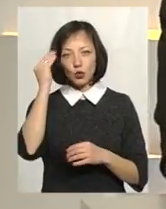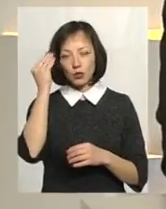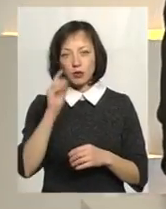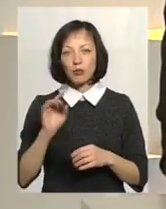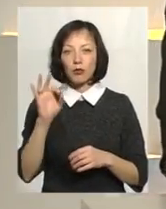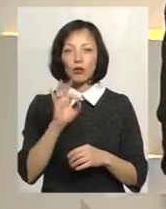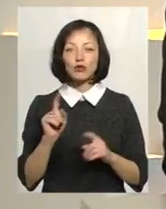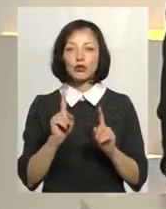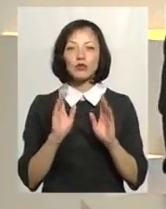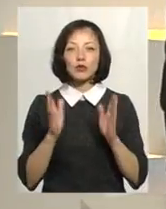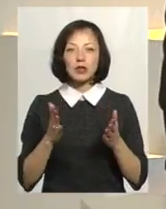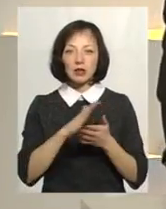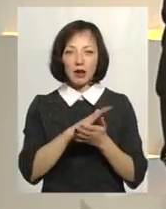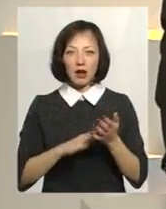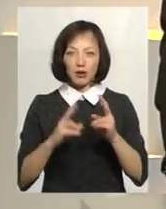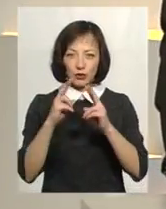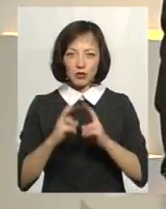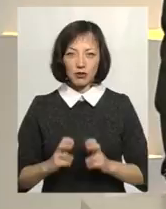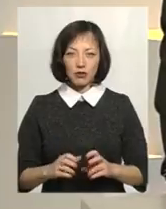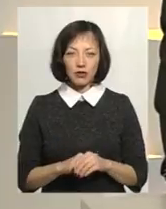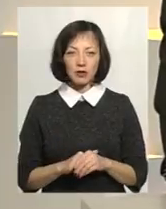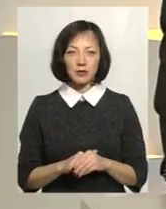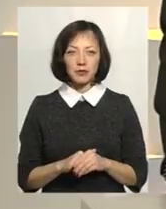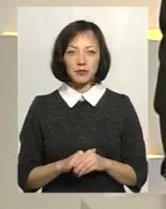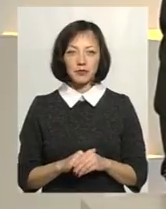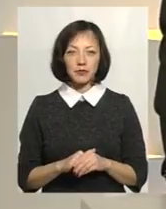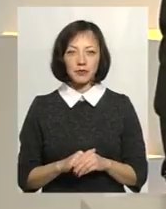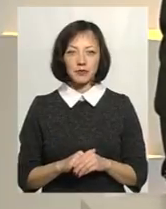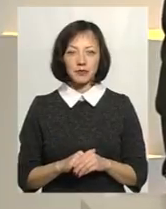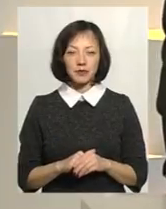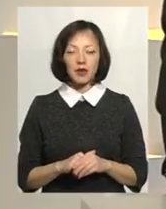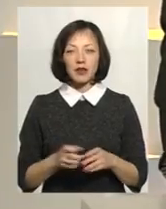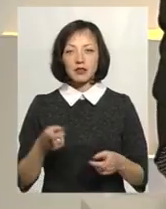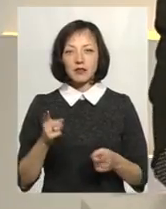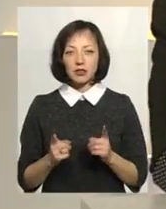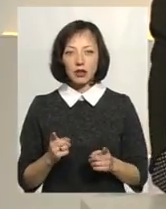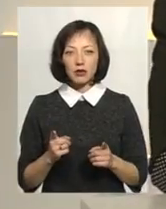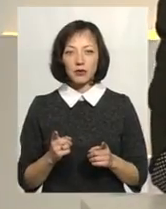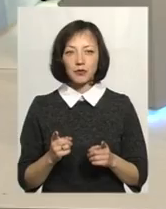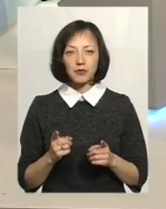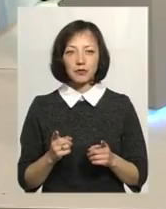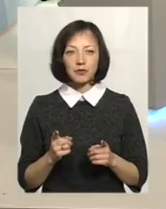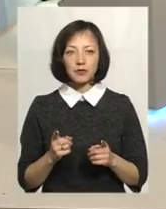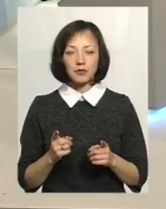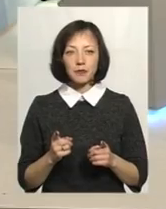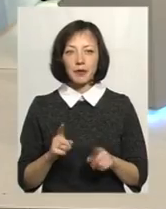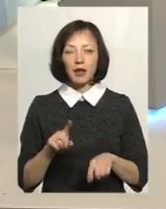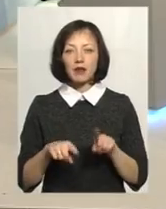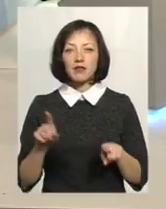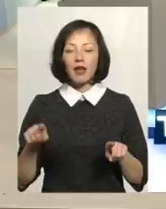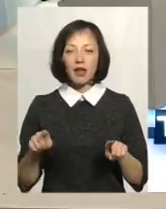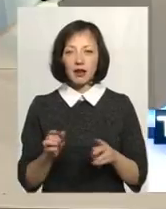про що ж будете досліджувати далі? Як будете? Так, звичайно. Расказуйте нам. В деяких